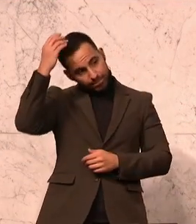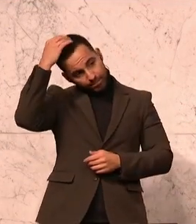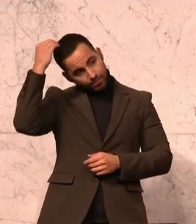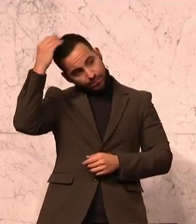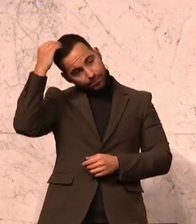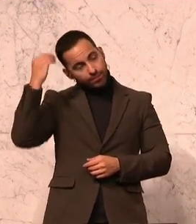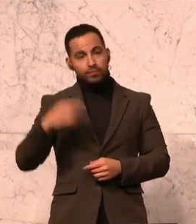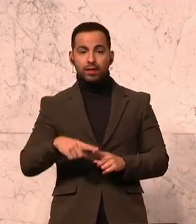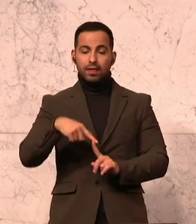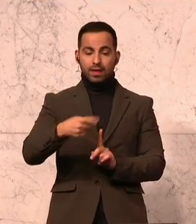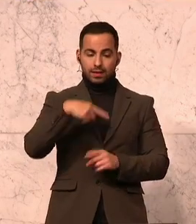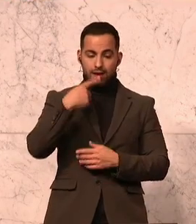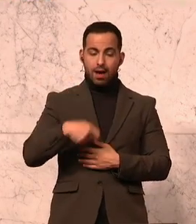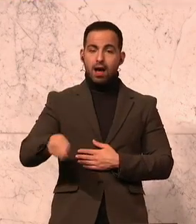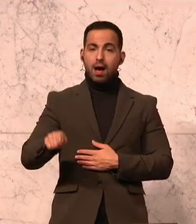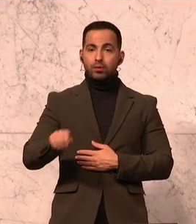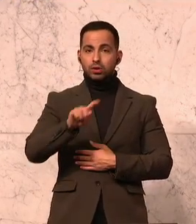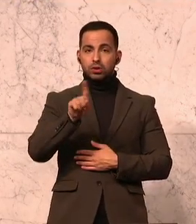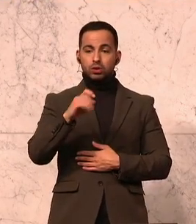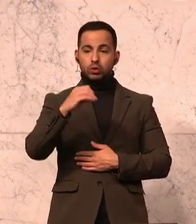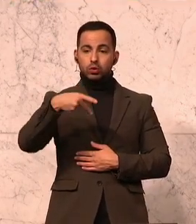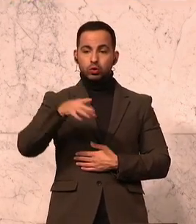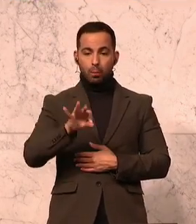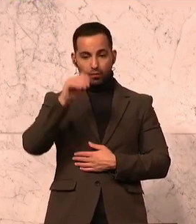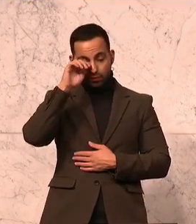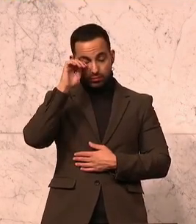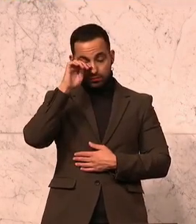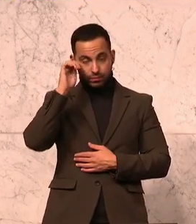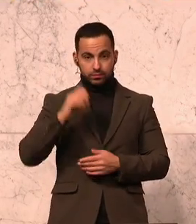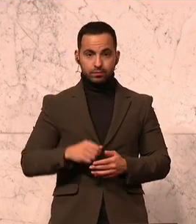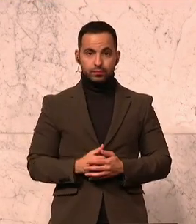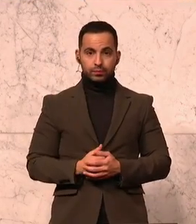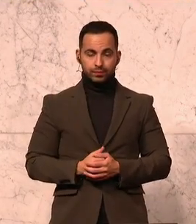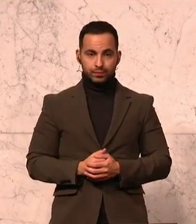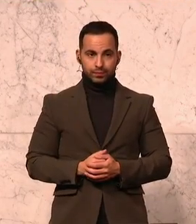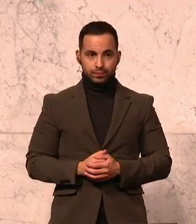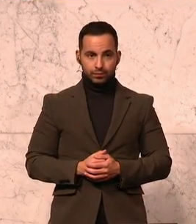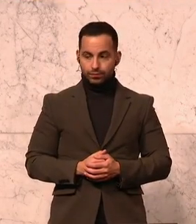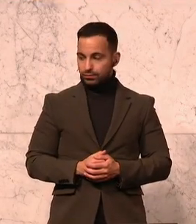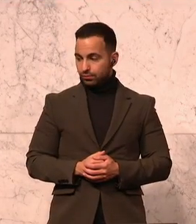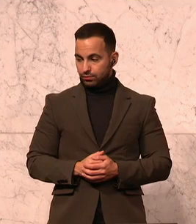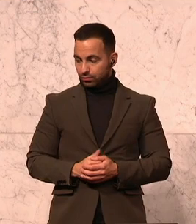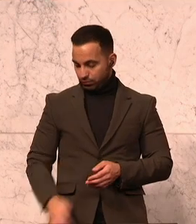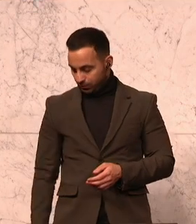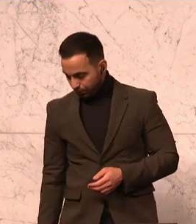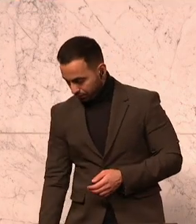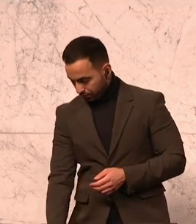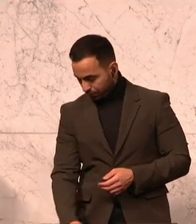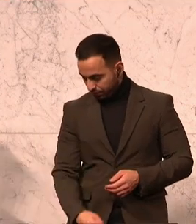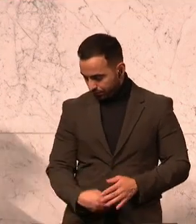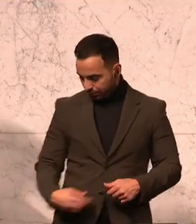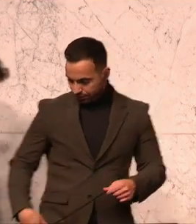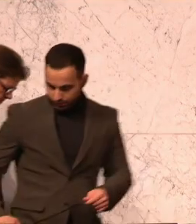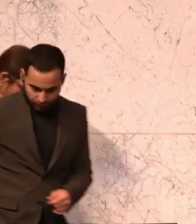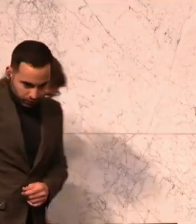Dagmar Belakowitsch, die Sozialsprecherin der FPÖ, der Regierungsentwurf für längeres Arbeiten sei nicht attraktiv, meint sie.